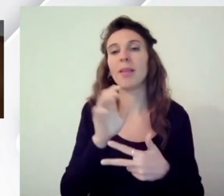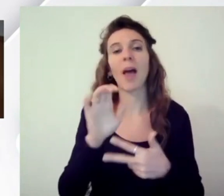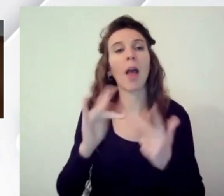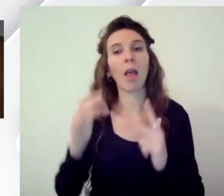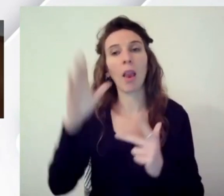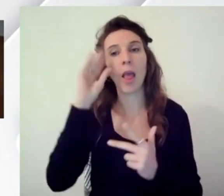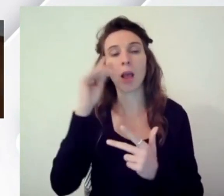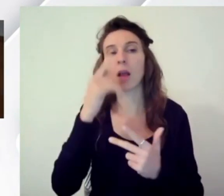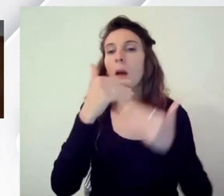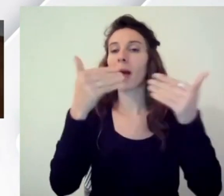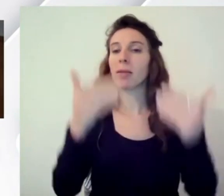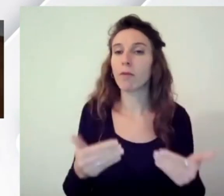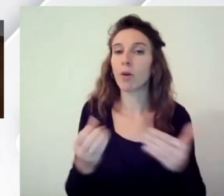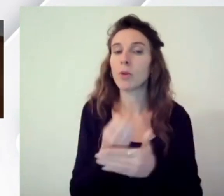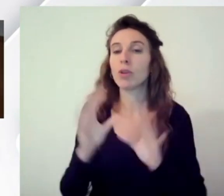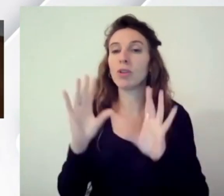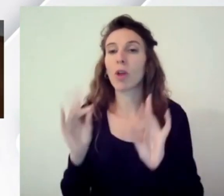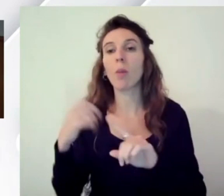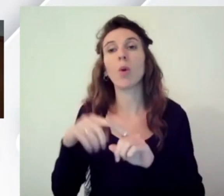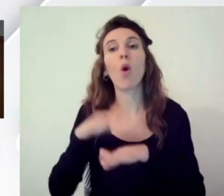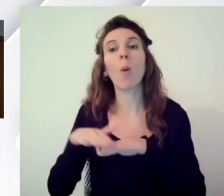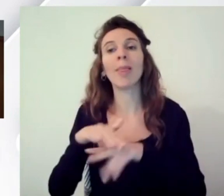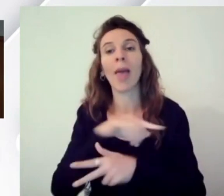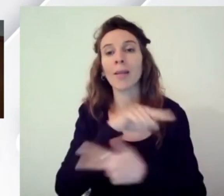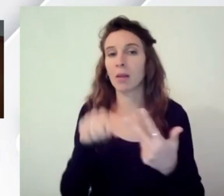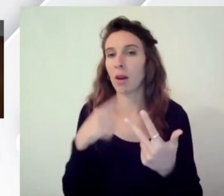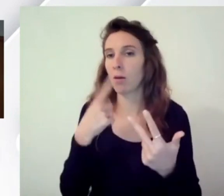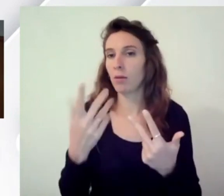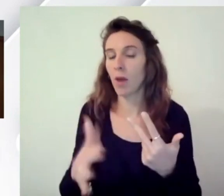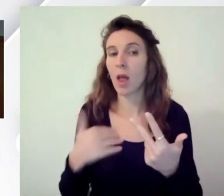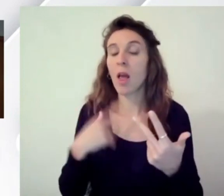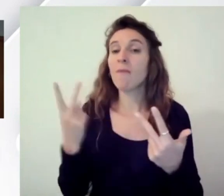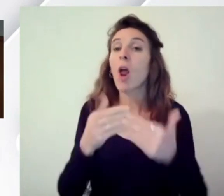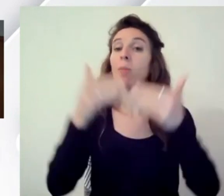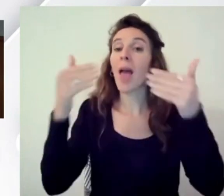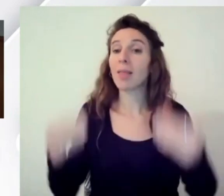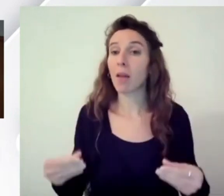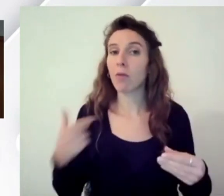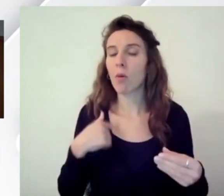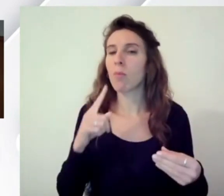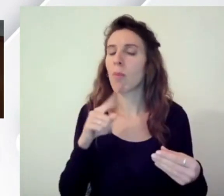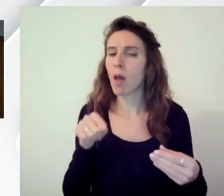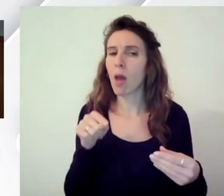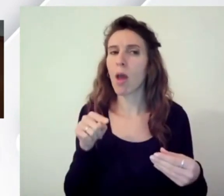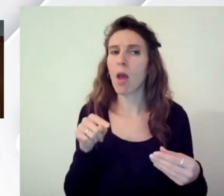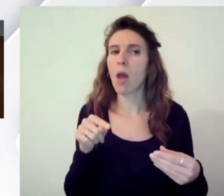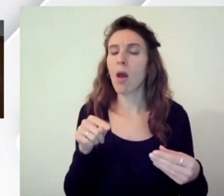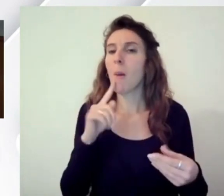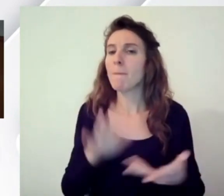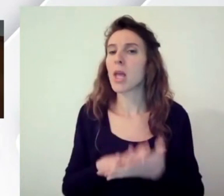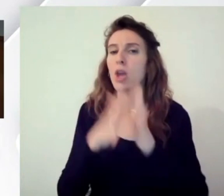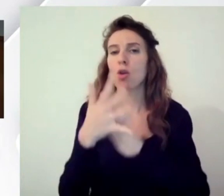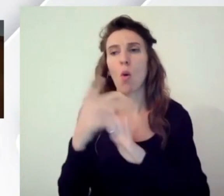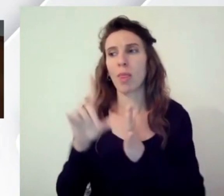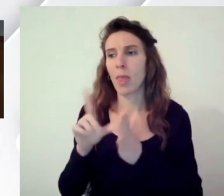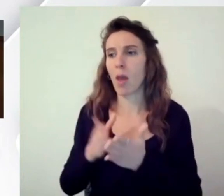piattaforme risorse digitali e competenze le piattaforme stanno migliorando anche quella che stiamo utilizzando oggi migliora nel